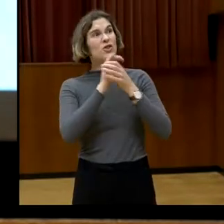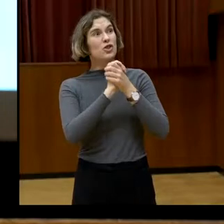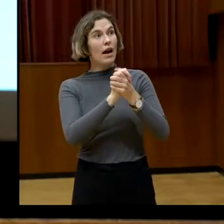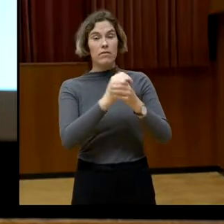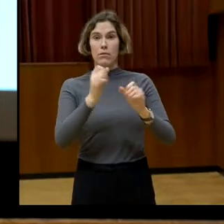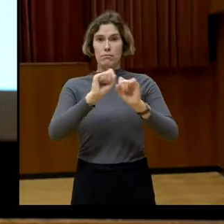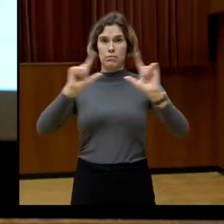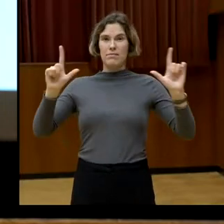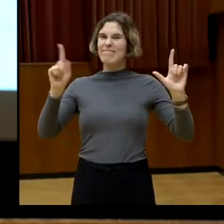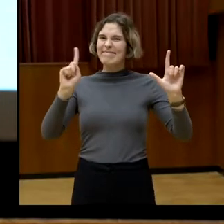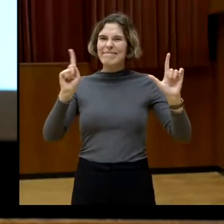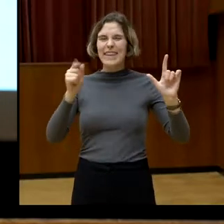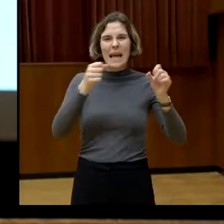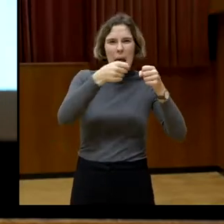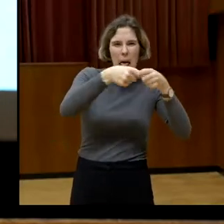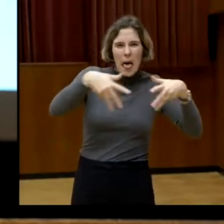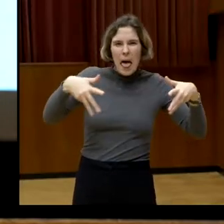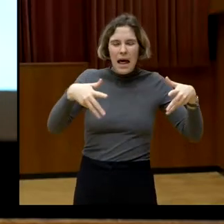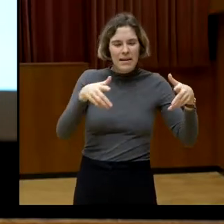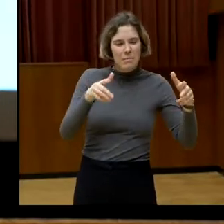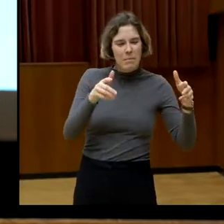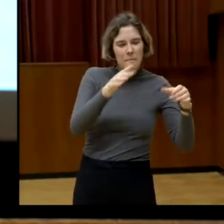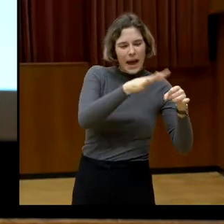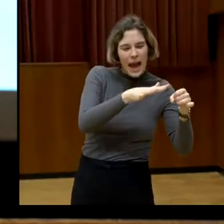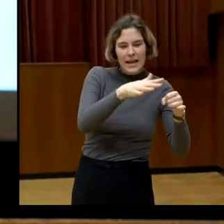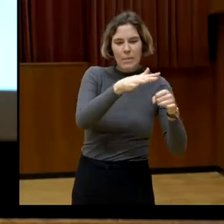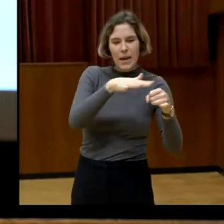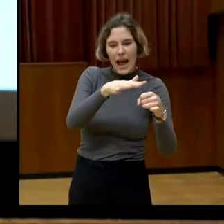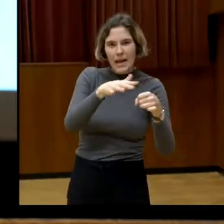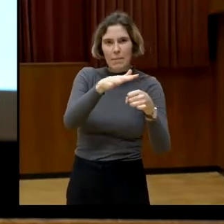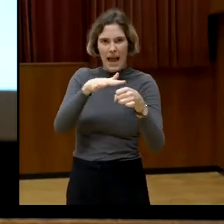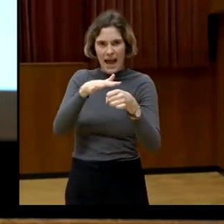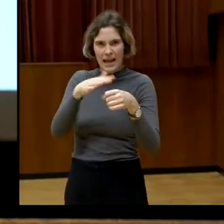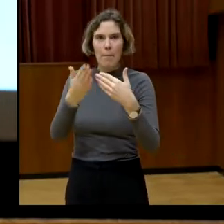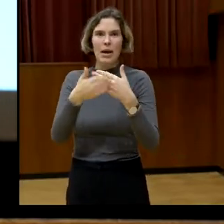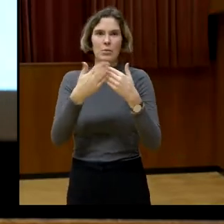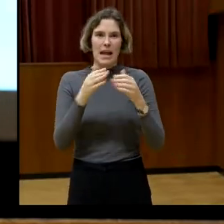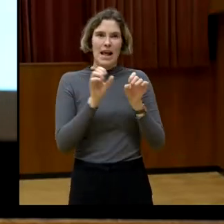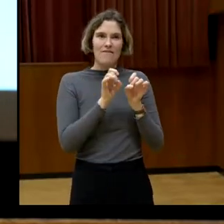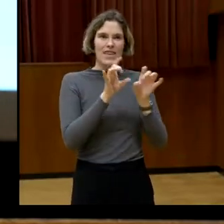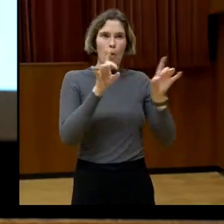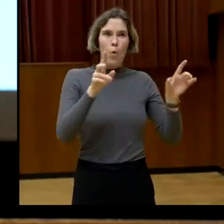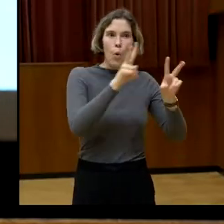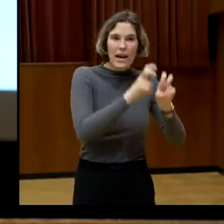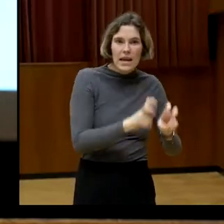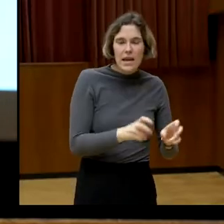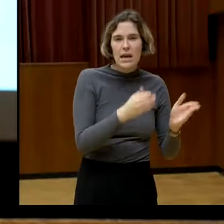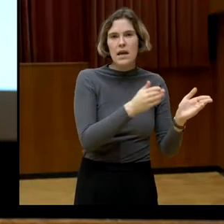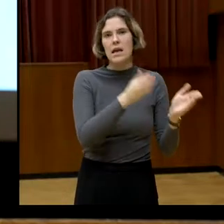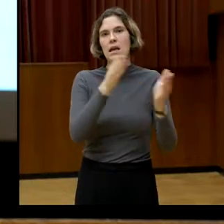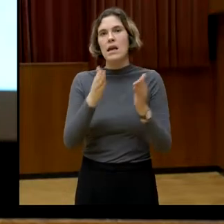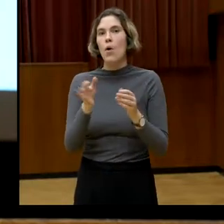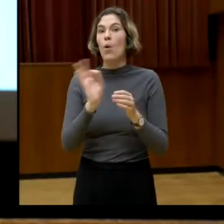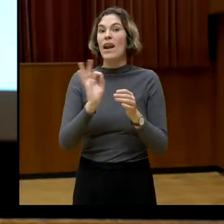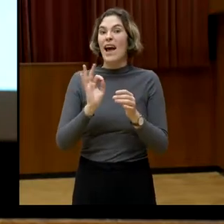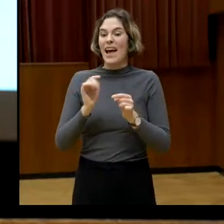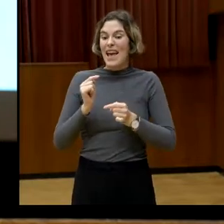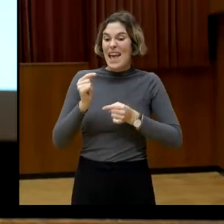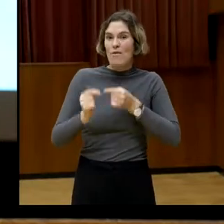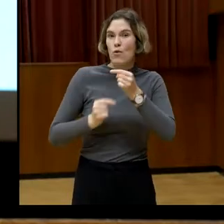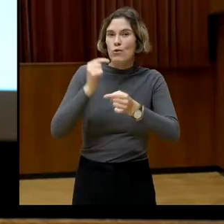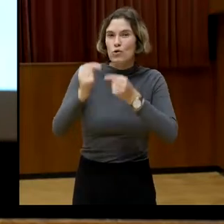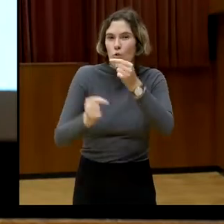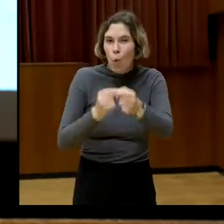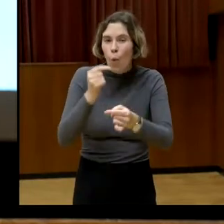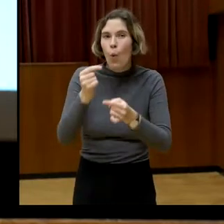der Wissenschaft. Das können Felder wie Virologie sein, Felder wie auch die Evolution ist ein typisches Beispiel,